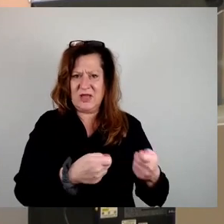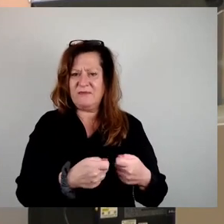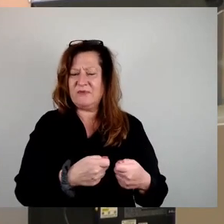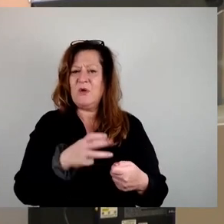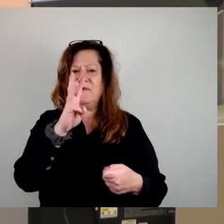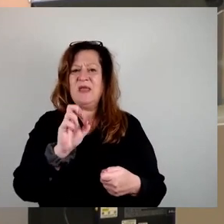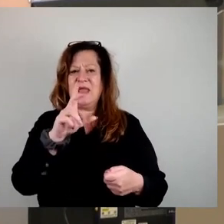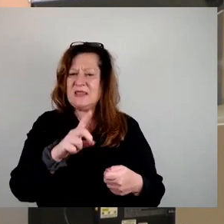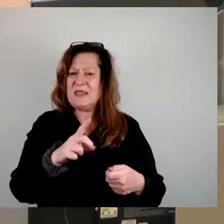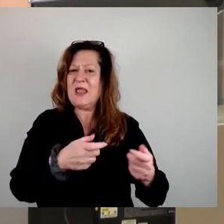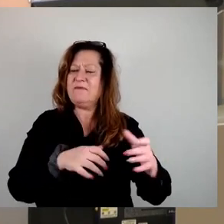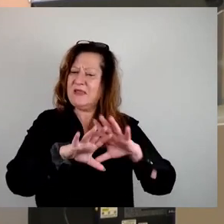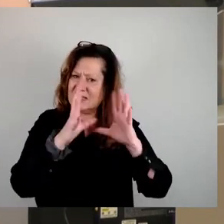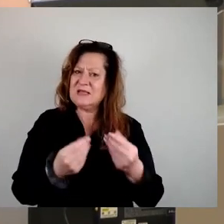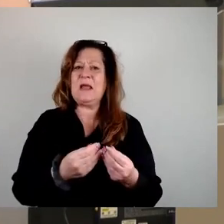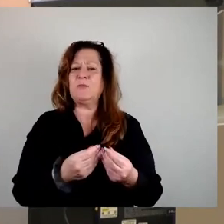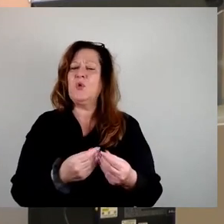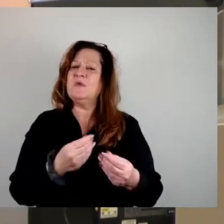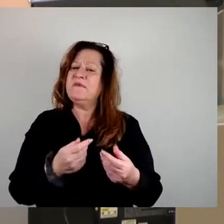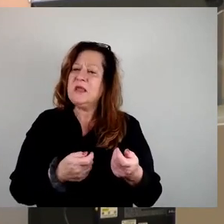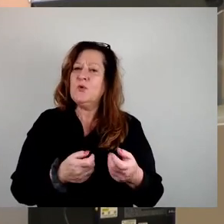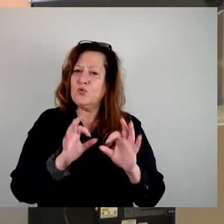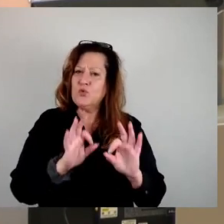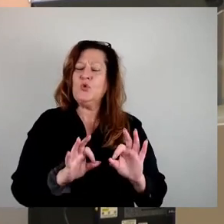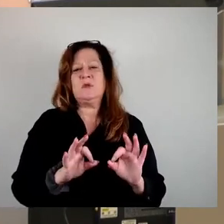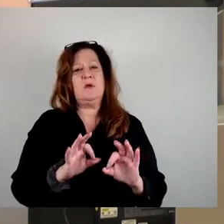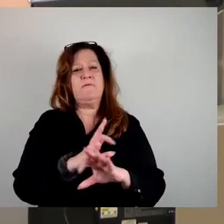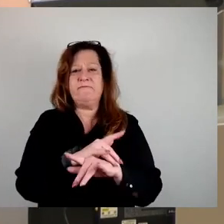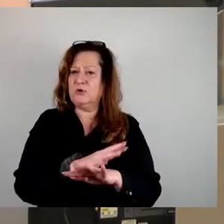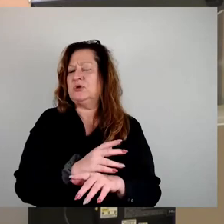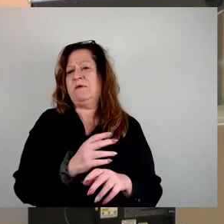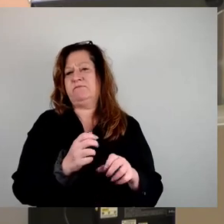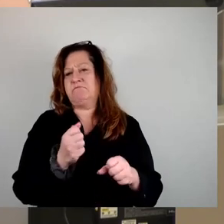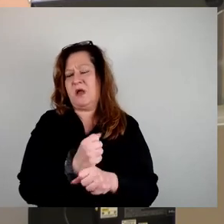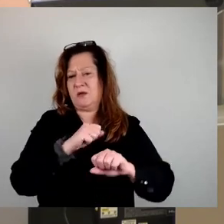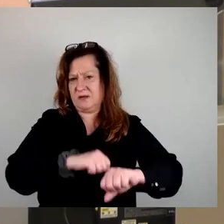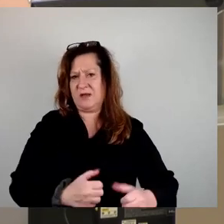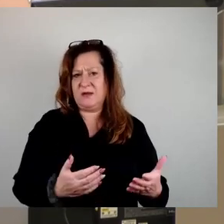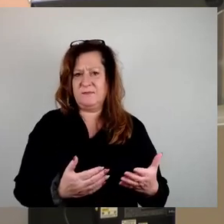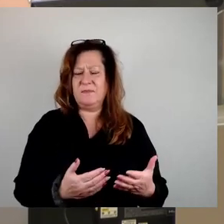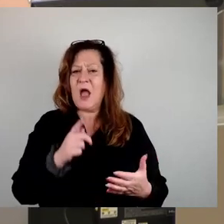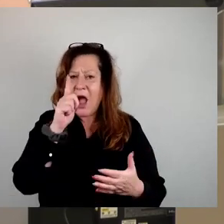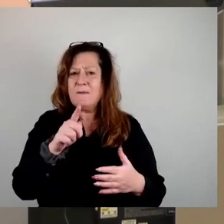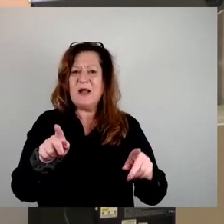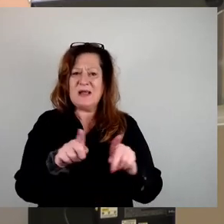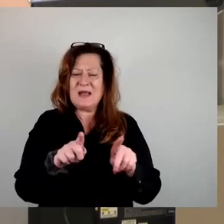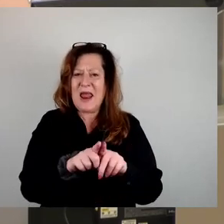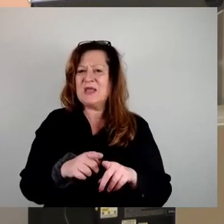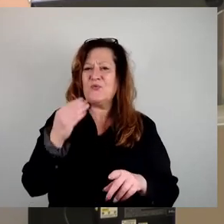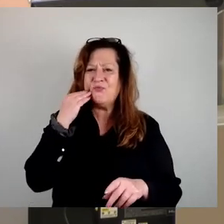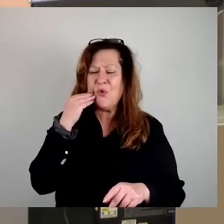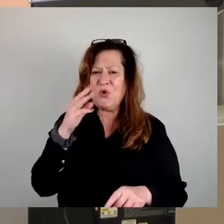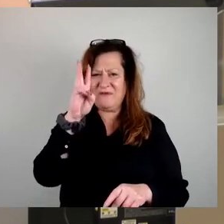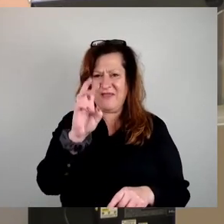Wohnungen, die ein effizientes Wirtschaften ermöglichen und entsprechend Spielraum für Aufgaben ermöglichen. Gleichzeitig ist die Anzahl der Wohnungen der WED noch so,